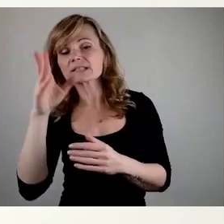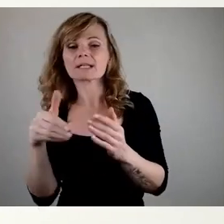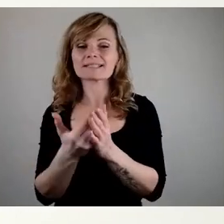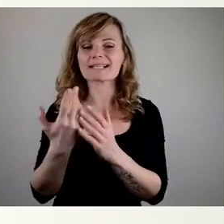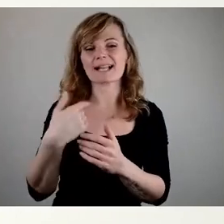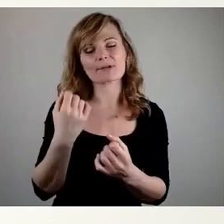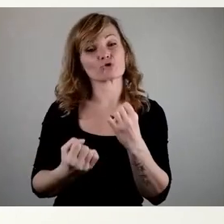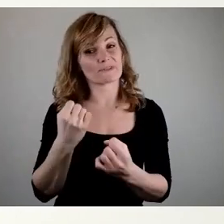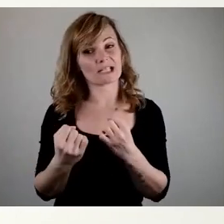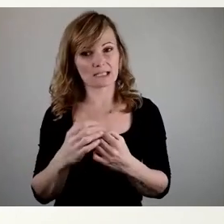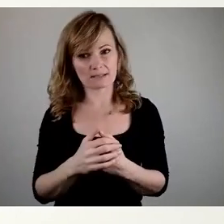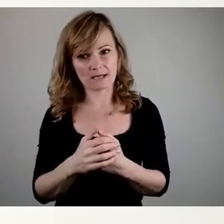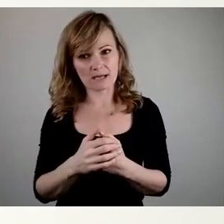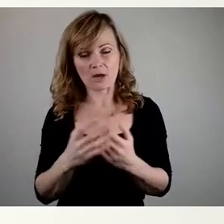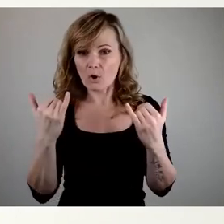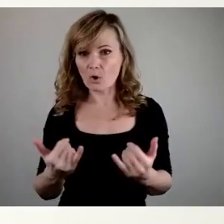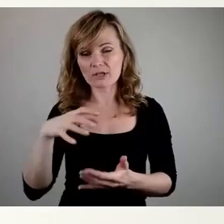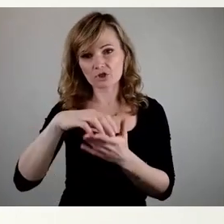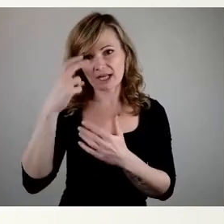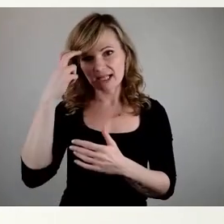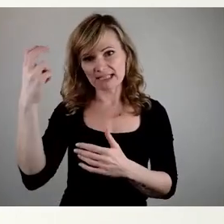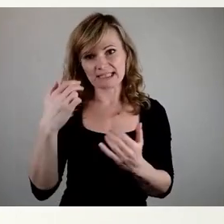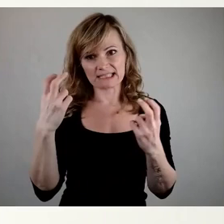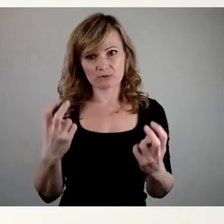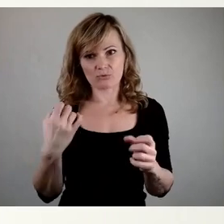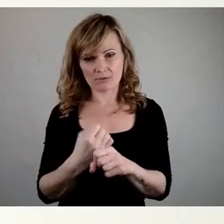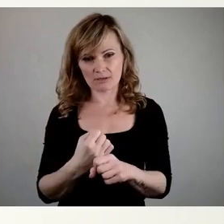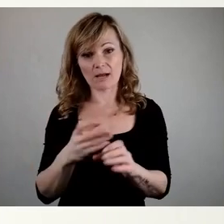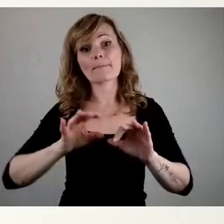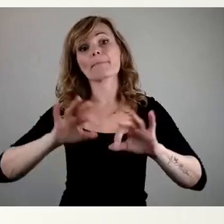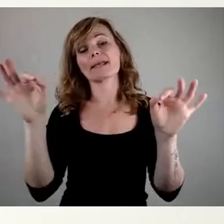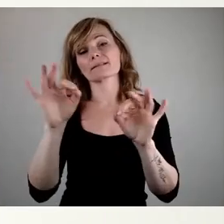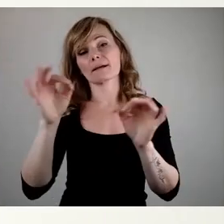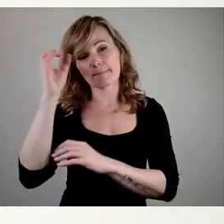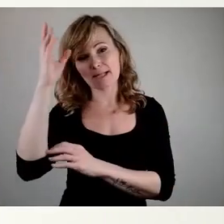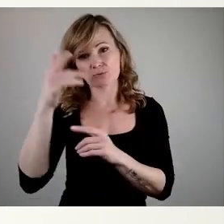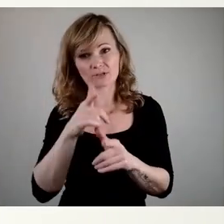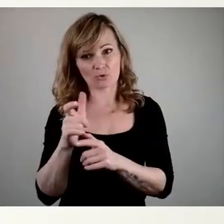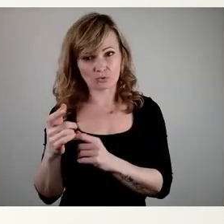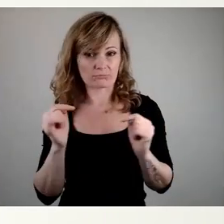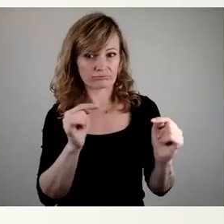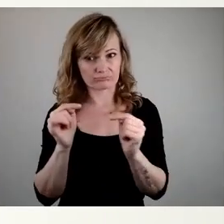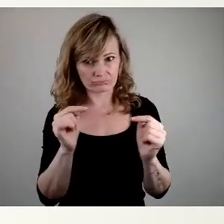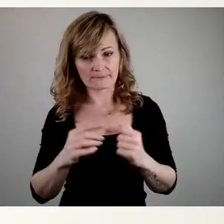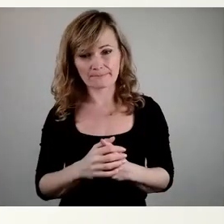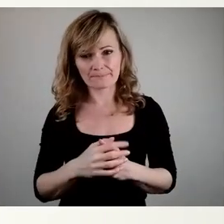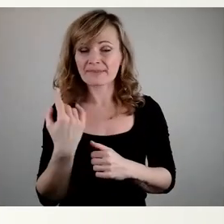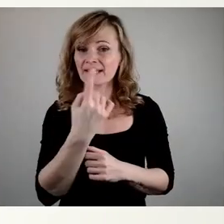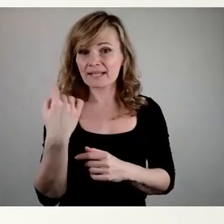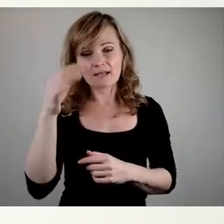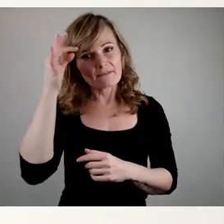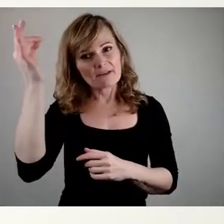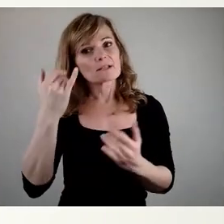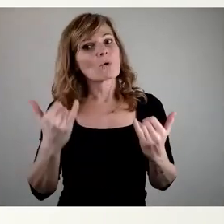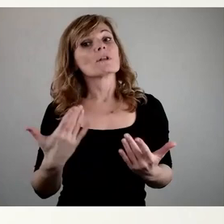schwierig, dass wir es heute in der Stadtratssitzung machen. Das hätten wir viel besser im Bildungsausschuss diskutieren können. Soll jeder wissen, was er heute